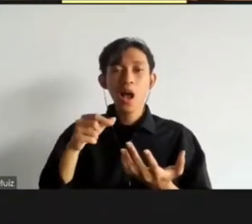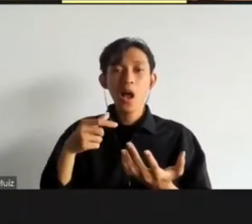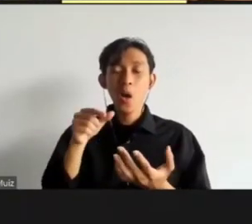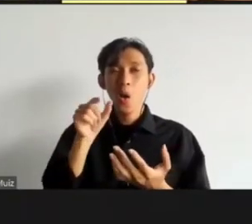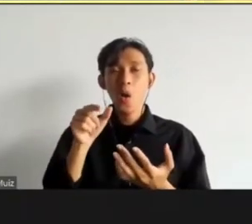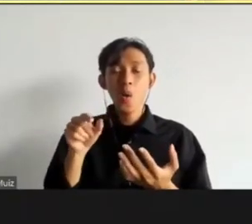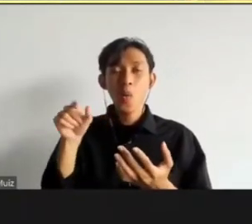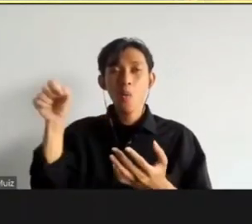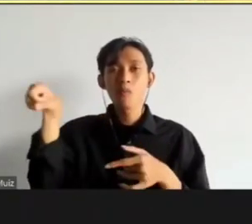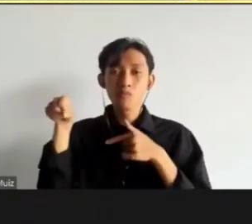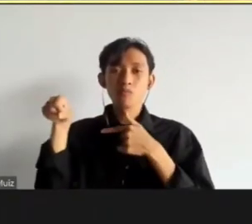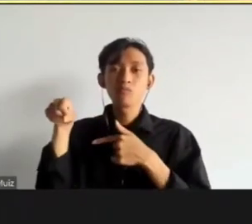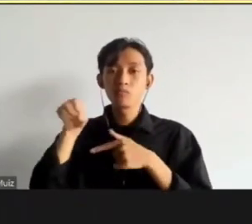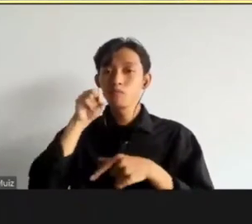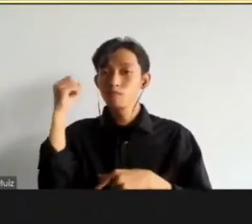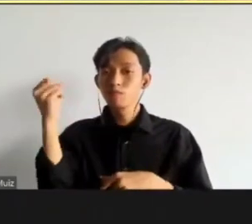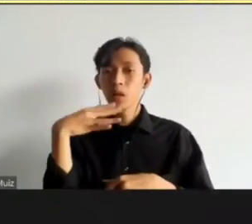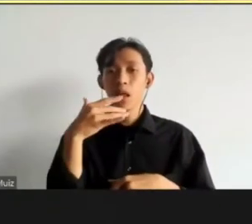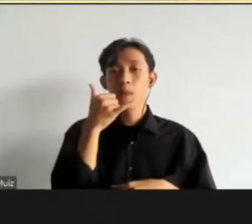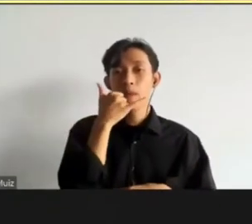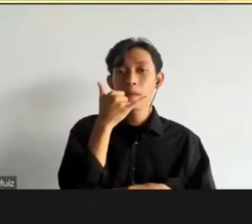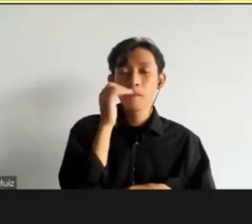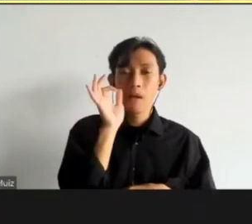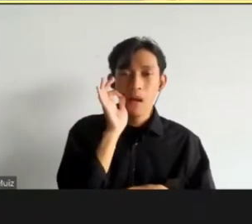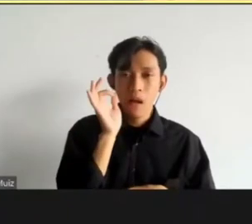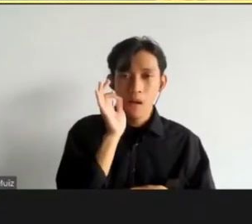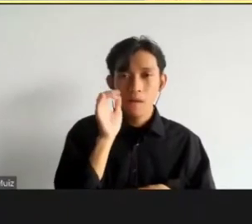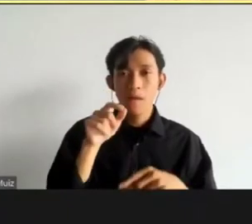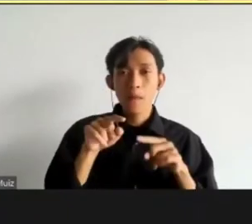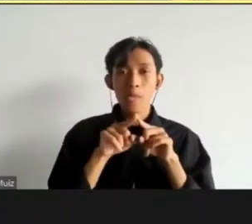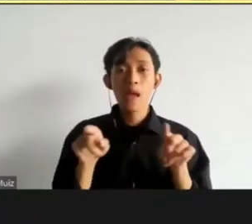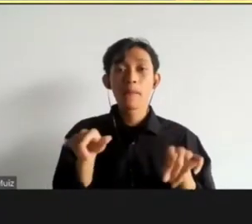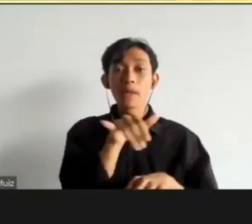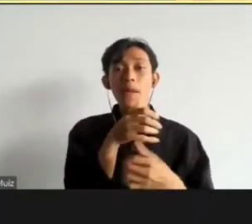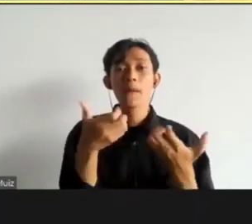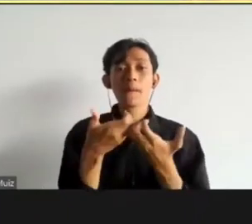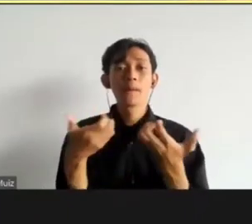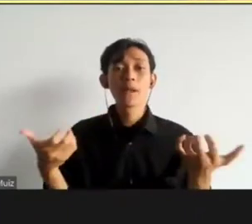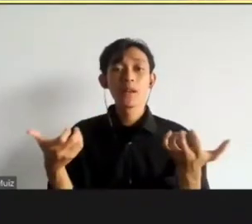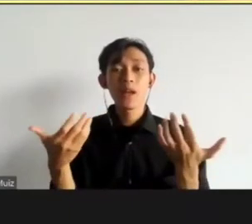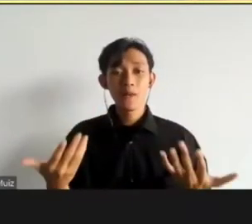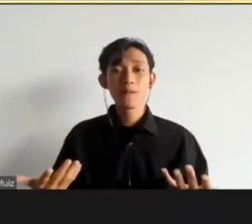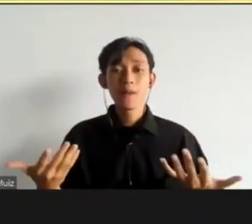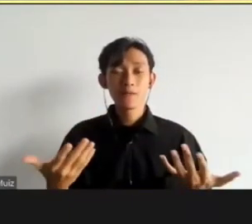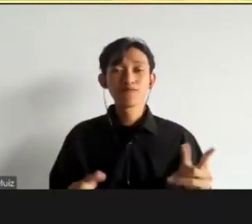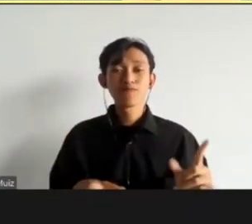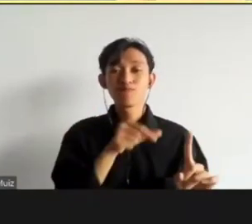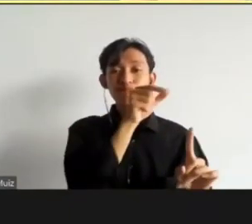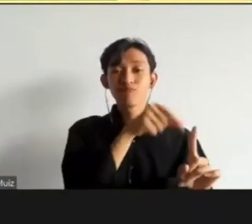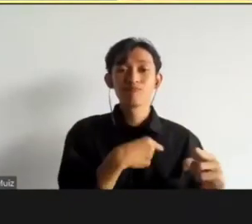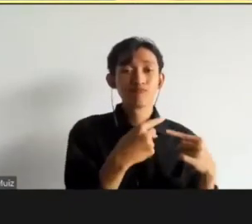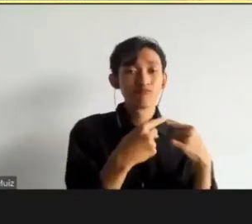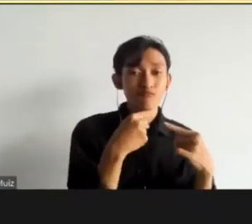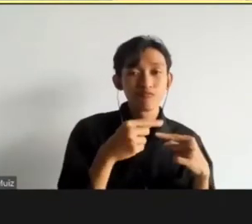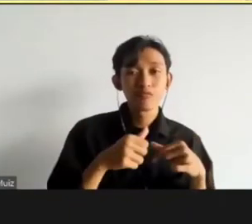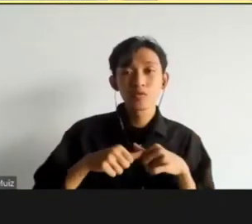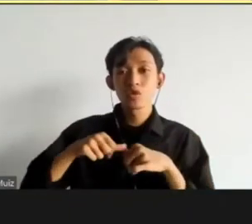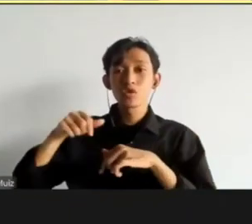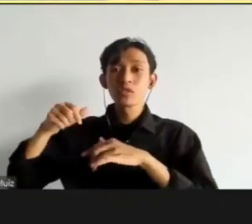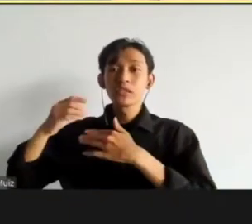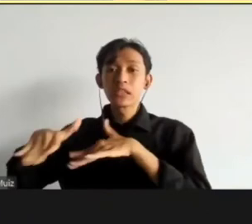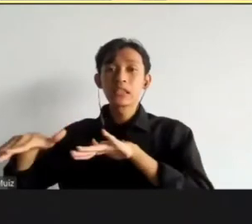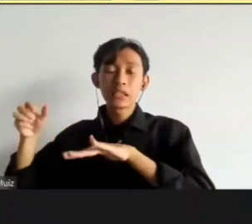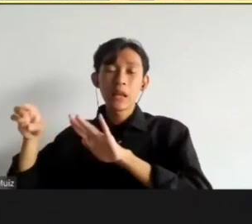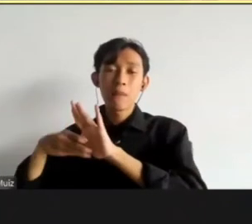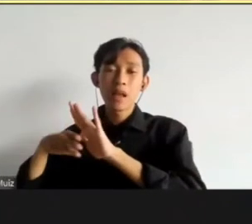maaf atau mengakui kesalahan. Itu persamaannya. Tapi ada perbedaan sesungguhnya antara plea bargain restoratif justice dan mediasi